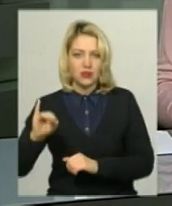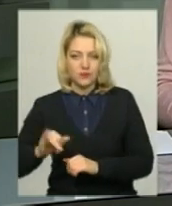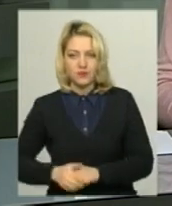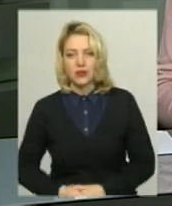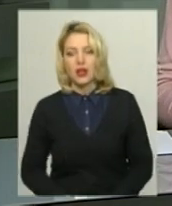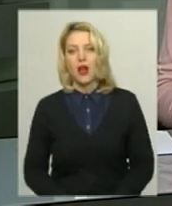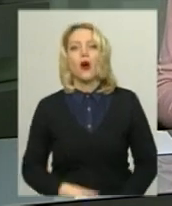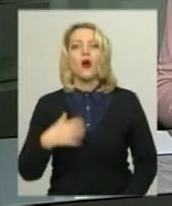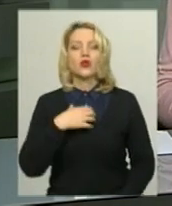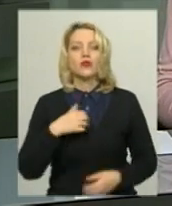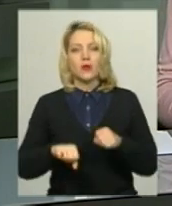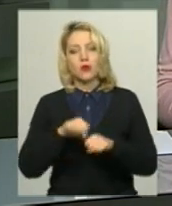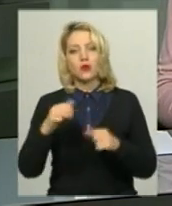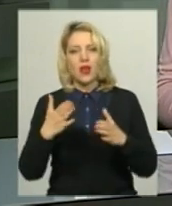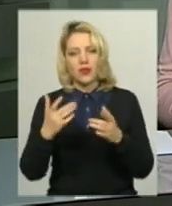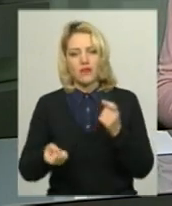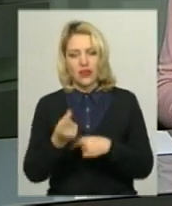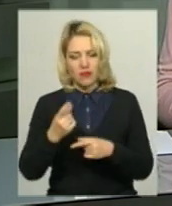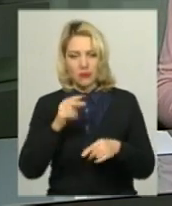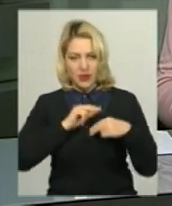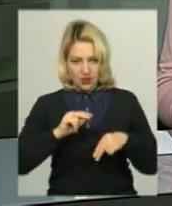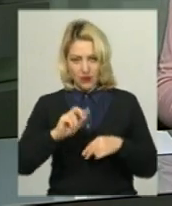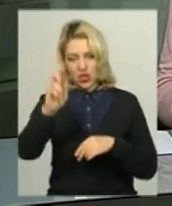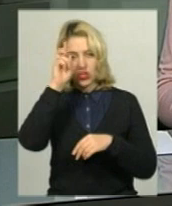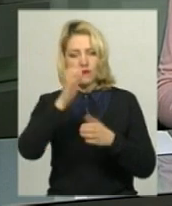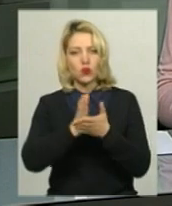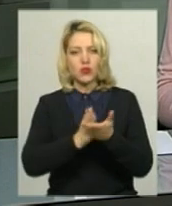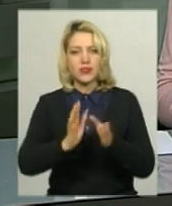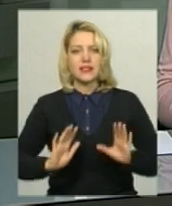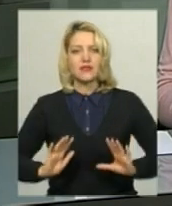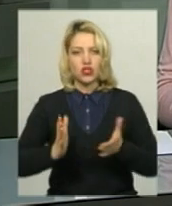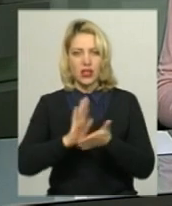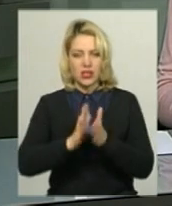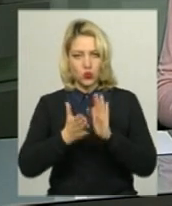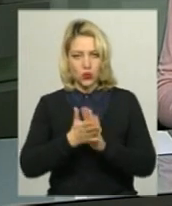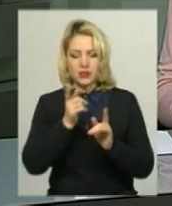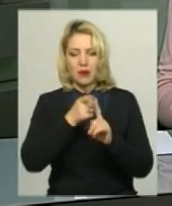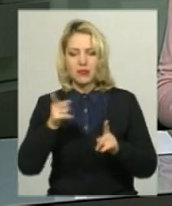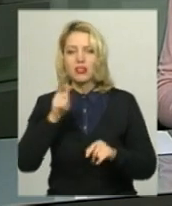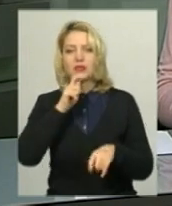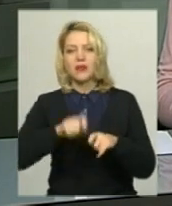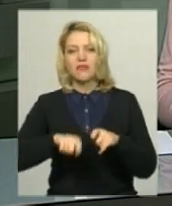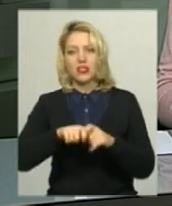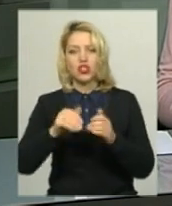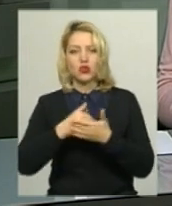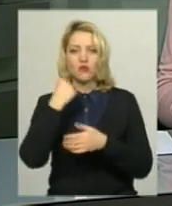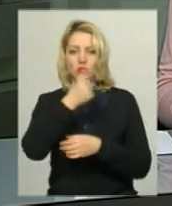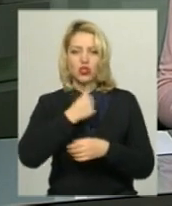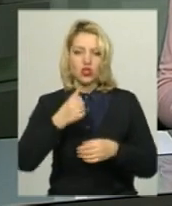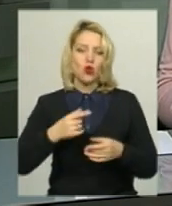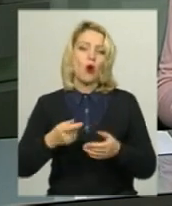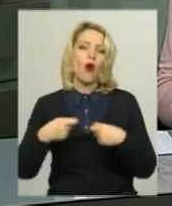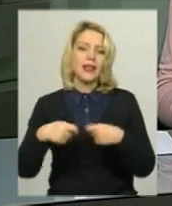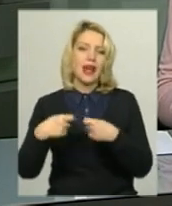Основним порушенням, яке виявили працівники Державної служби з надзвичайних ситуацій під час перевірки новорічного ярмарку в